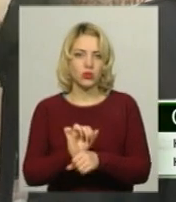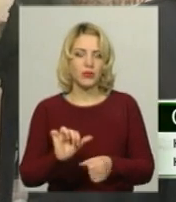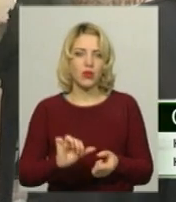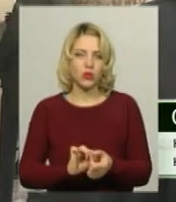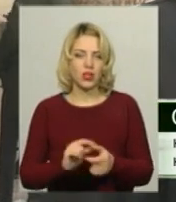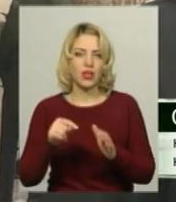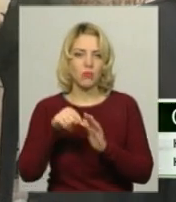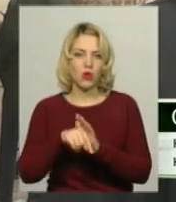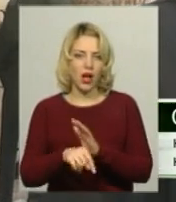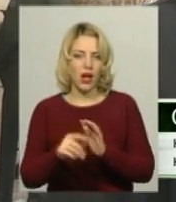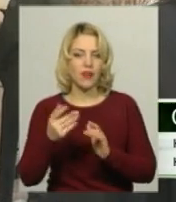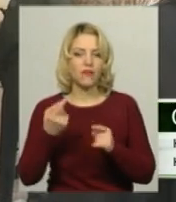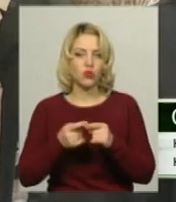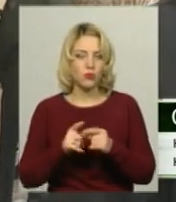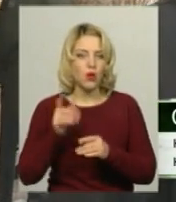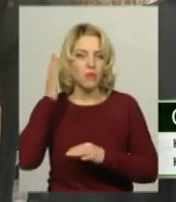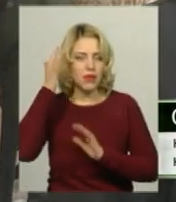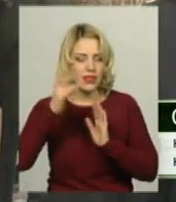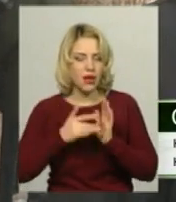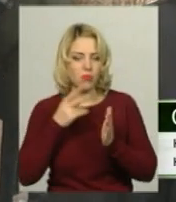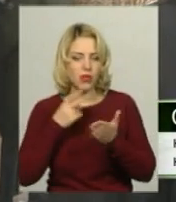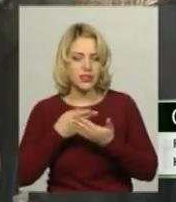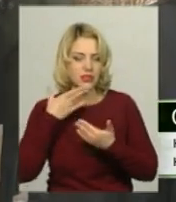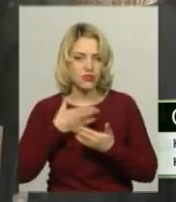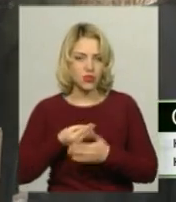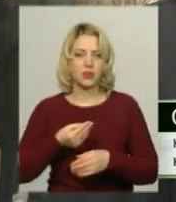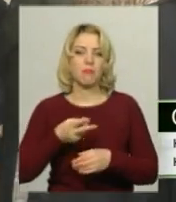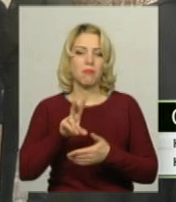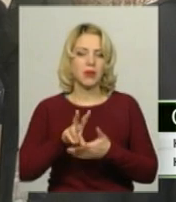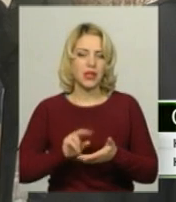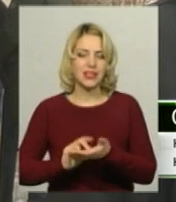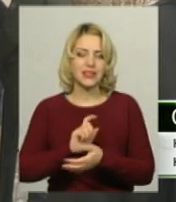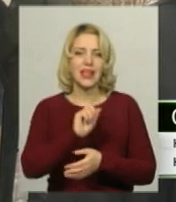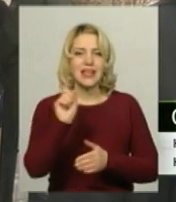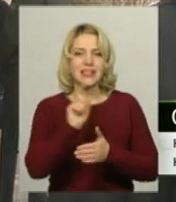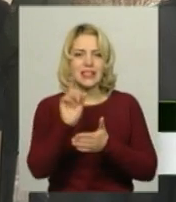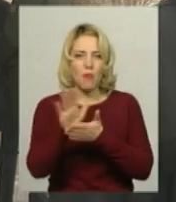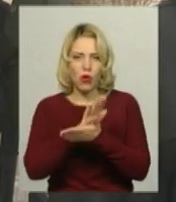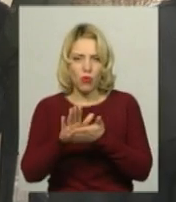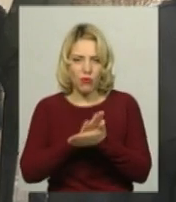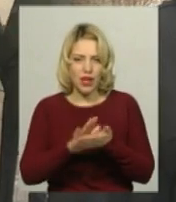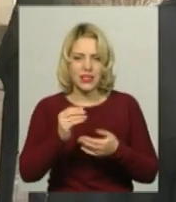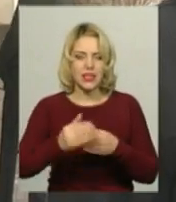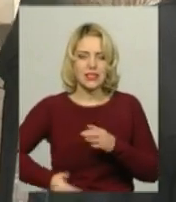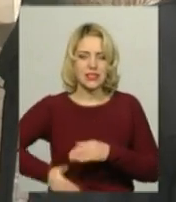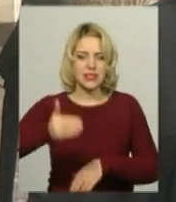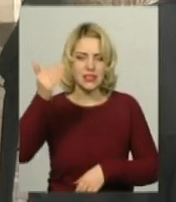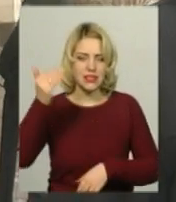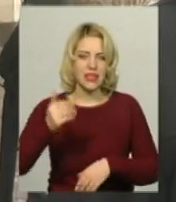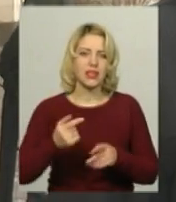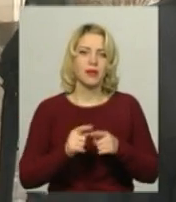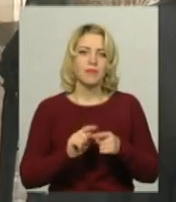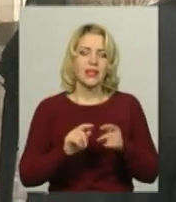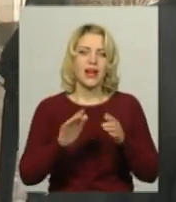Полягає мета акції – показати свій приклад, замалювати на стінах написи з посиланнями на інтернет